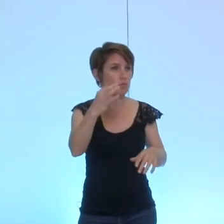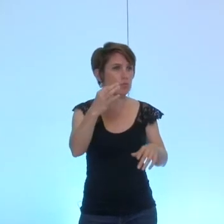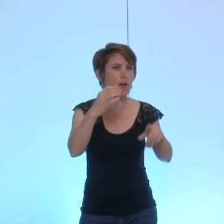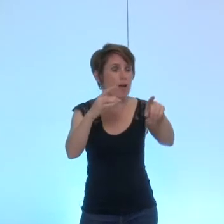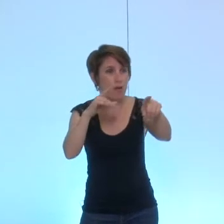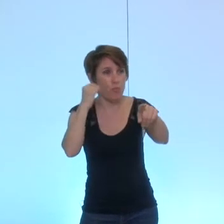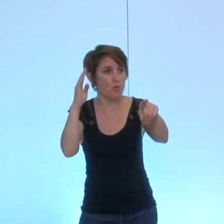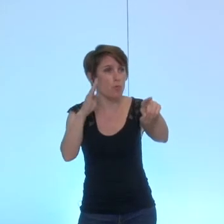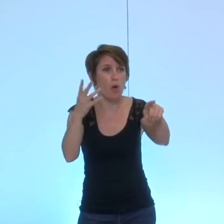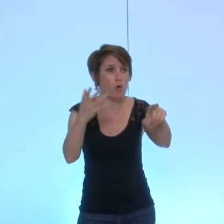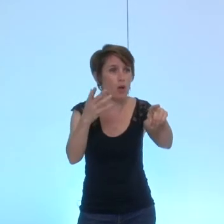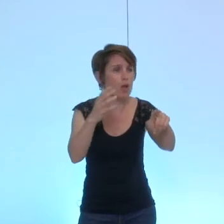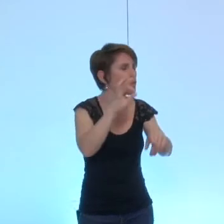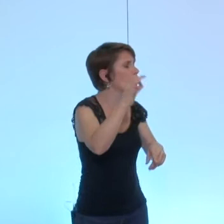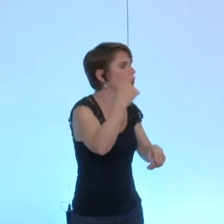j'ai pas bien